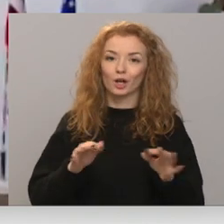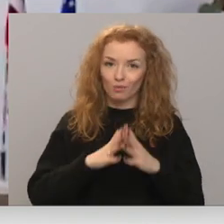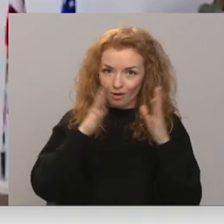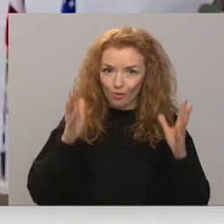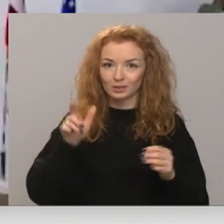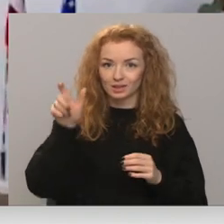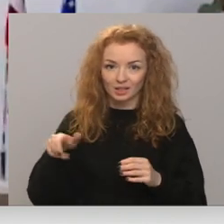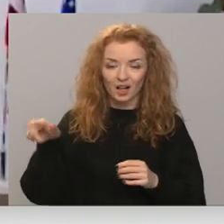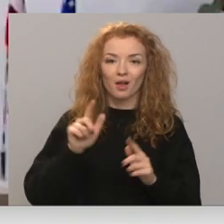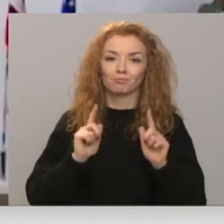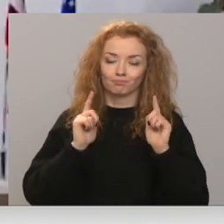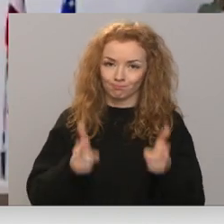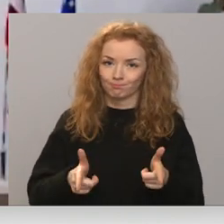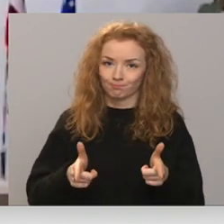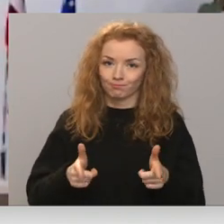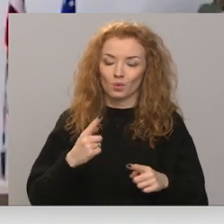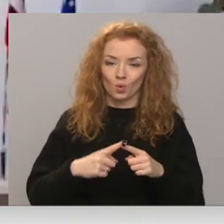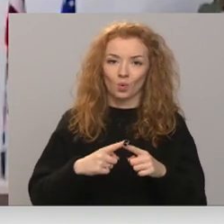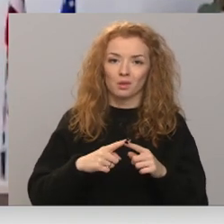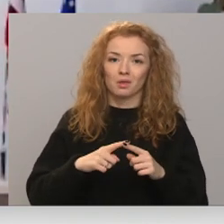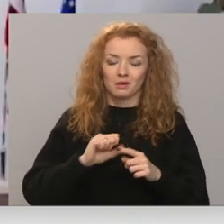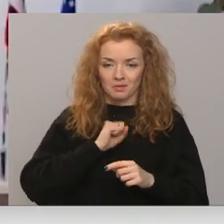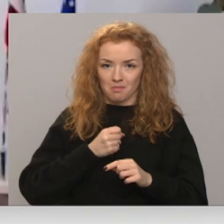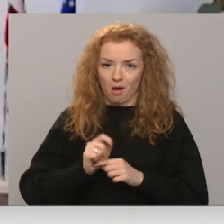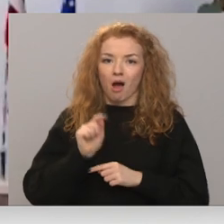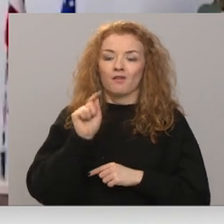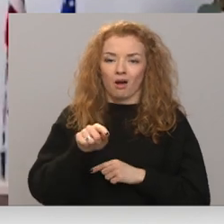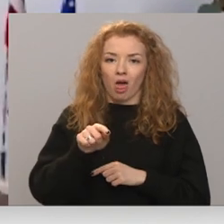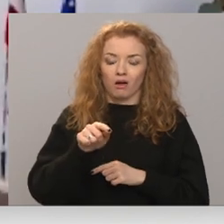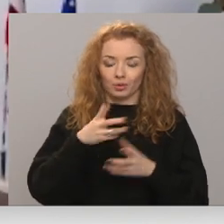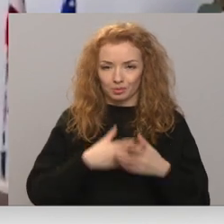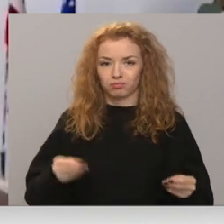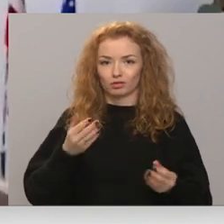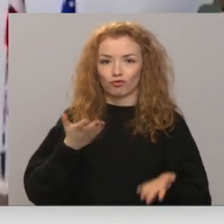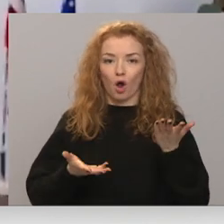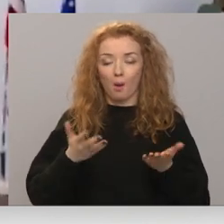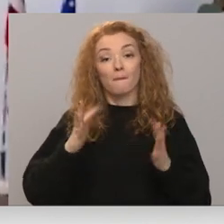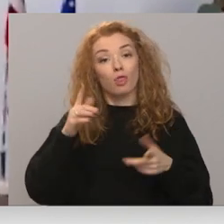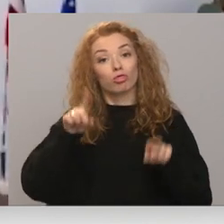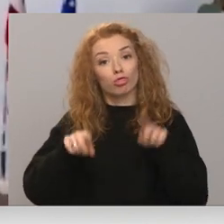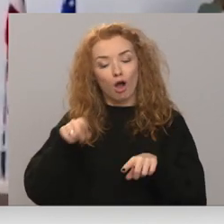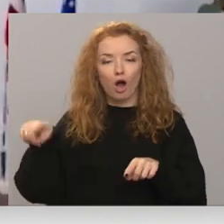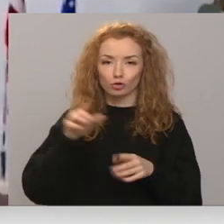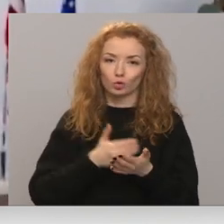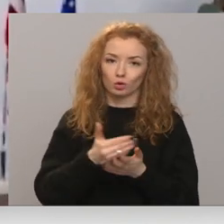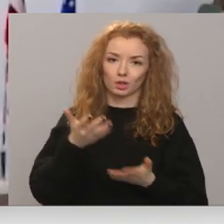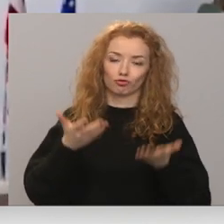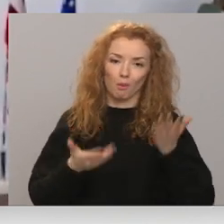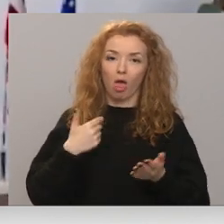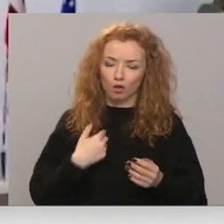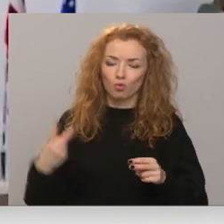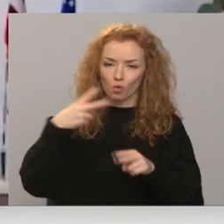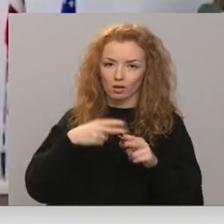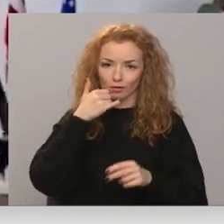cilvēki piekrita un pārvarēja savas atlikšās šaubas. Ir cilvēki, šaubas vēl ar vienu, ir tādi, kuriem es zvanīšu vēlreiz.